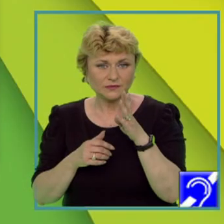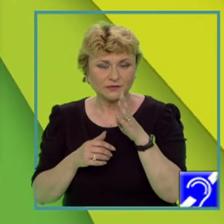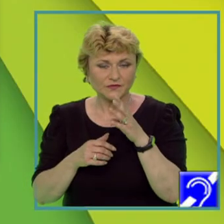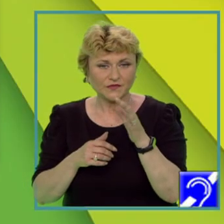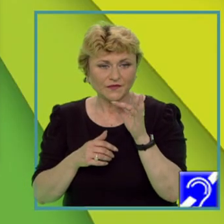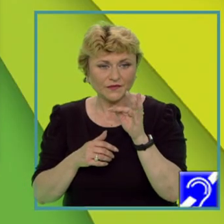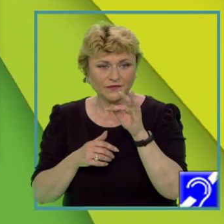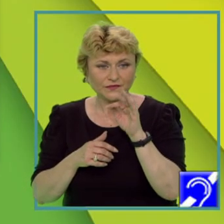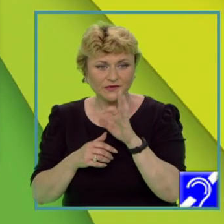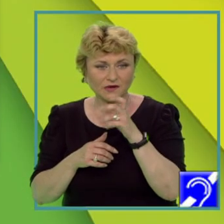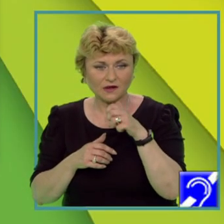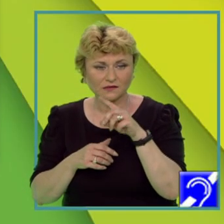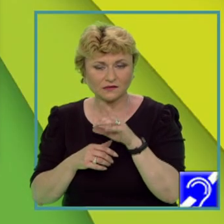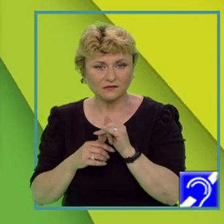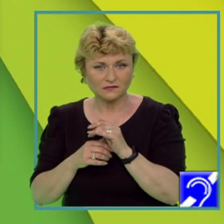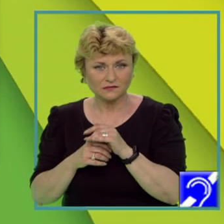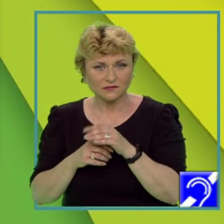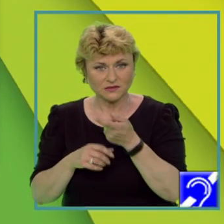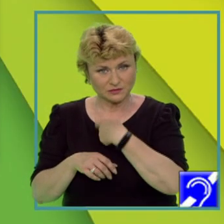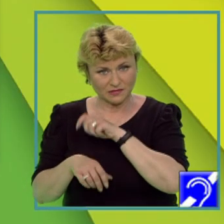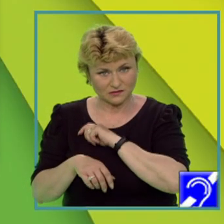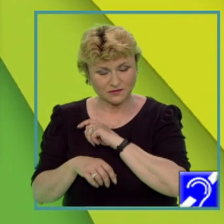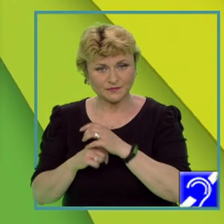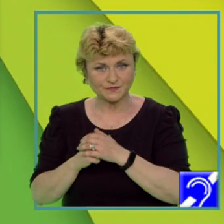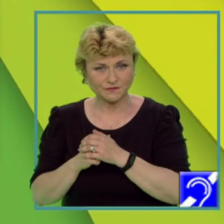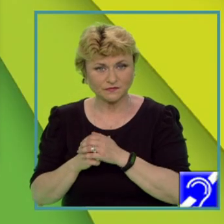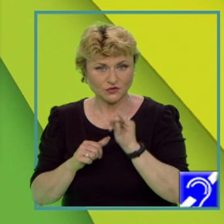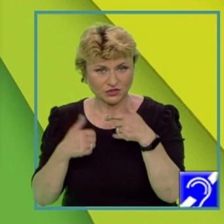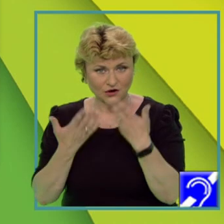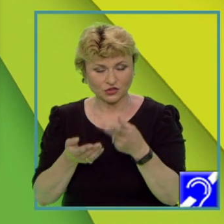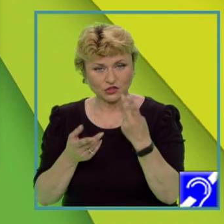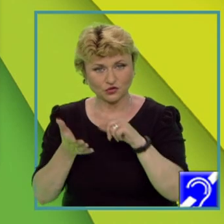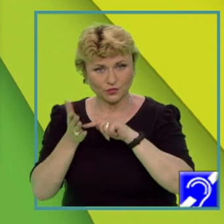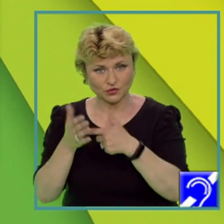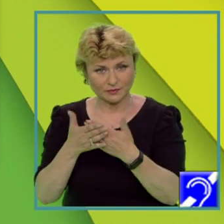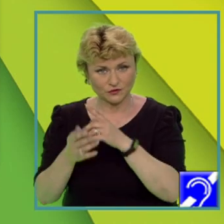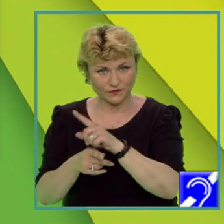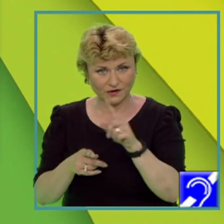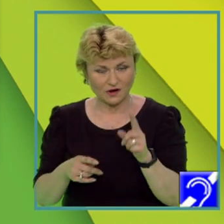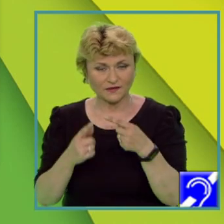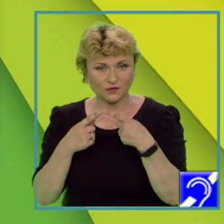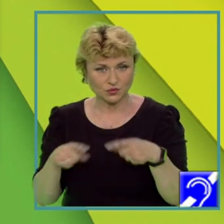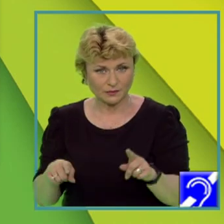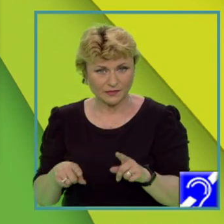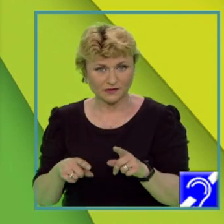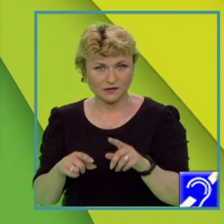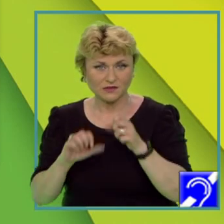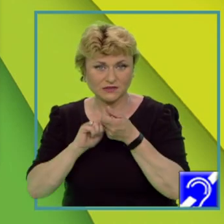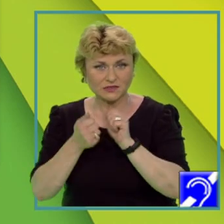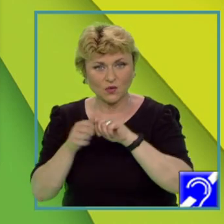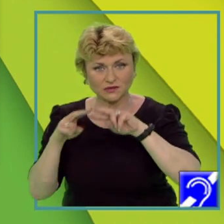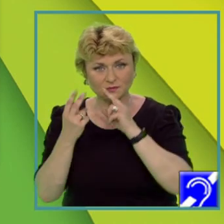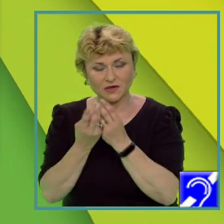Spania. Conform baremului de evaluare se acordă câte două puncte pentru fiecare deosebire sau asemănare